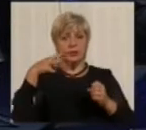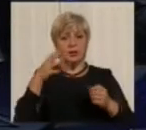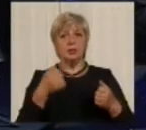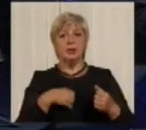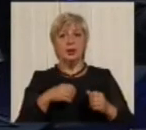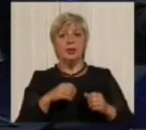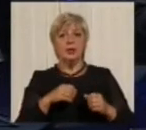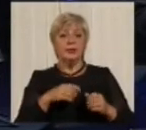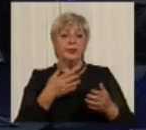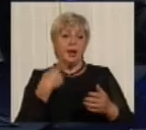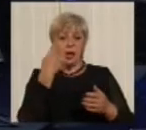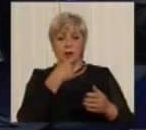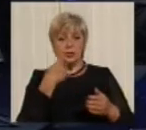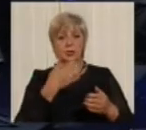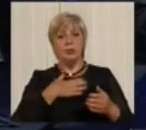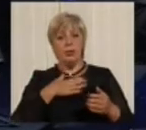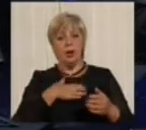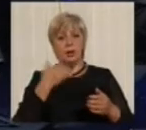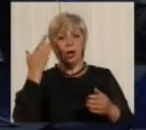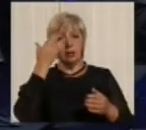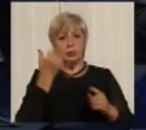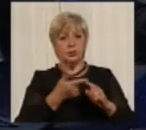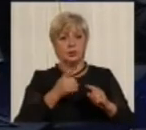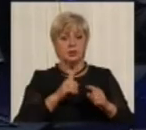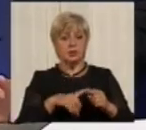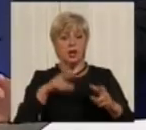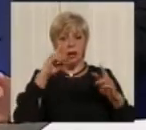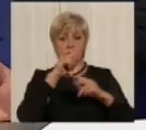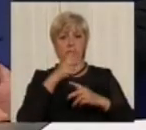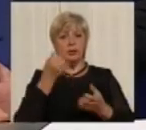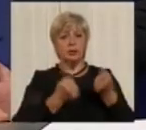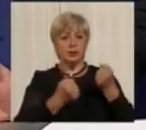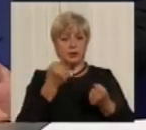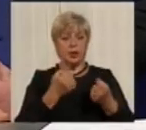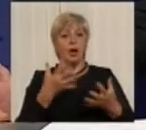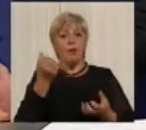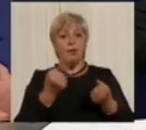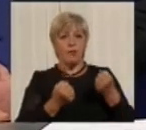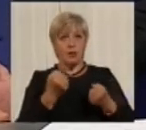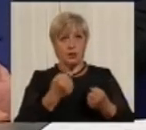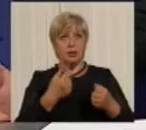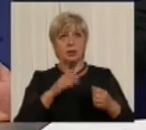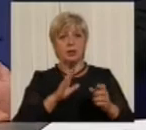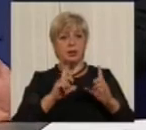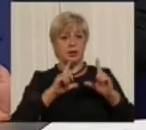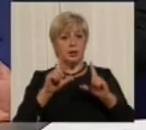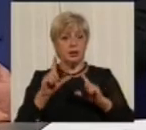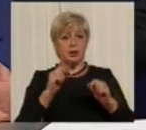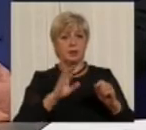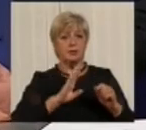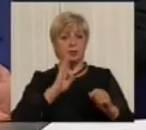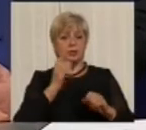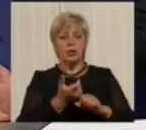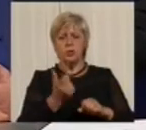Особливо моя думка, що це необачність водія, тому що водій, наскільки я знаю, їхав зранку і дуже з